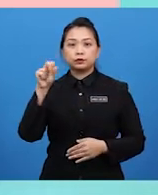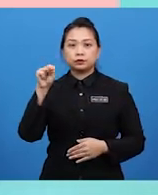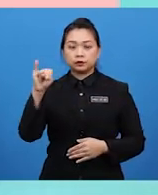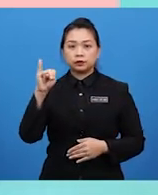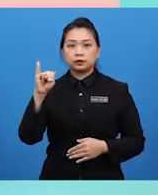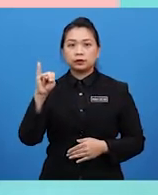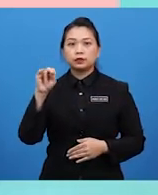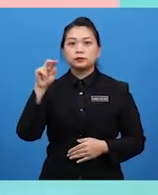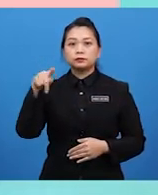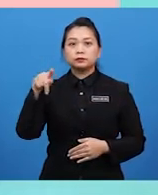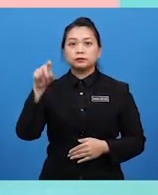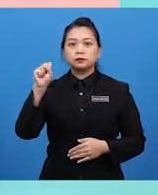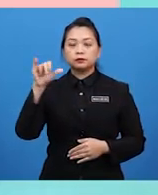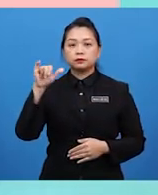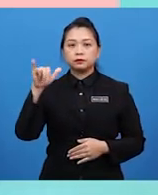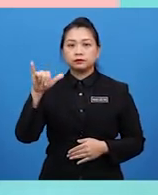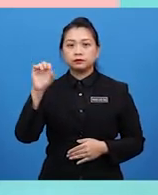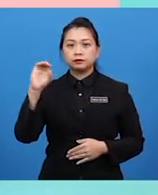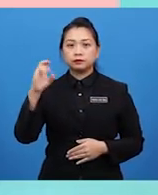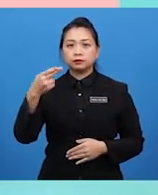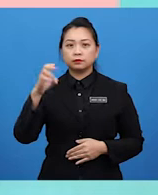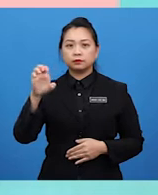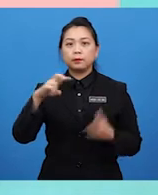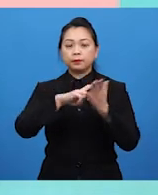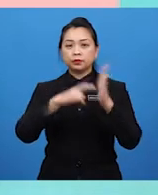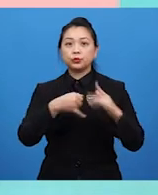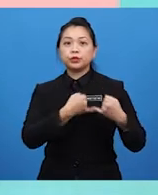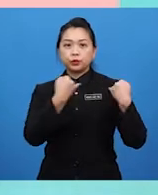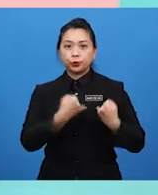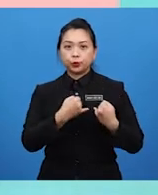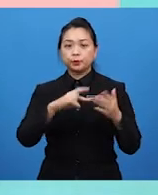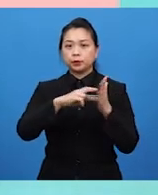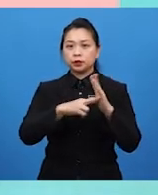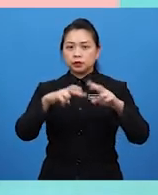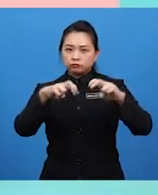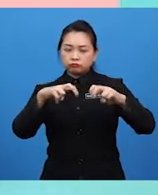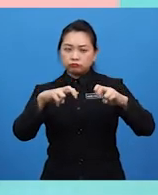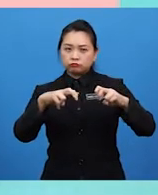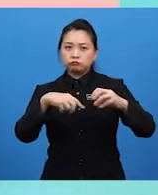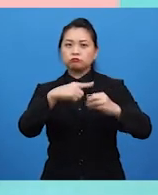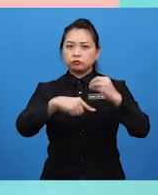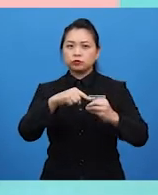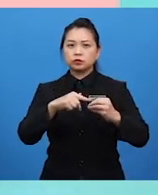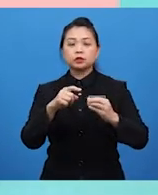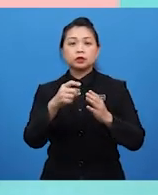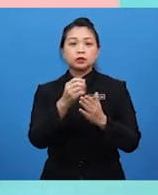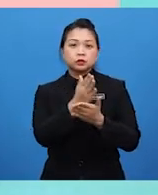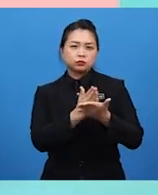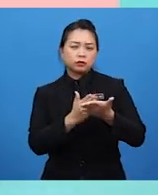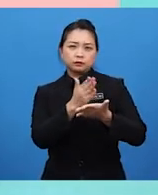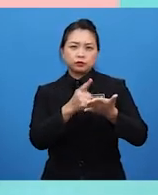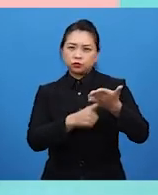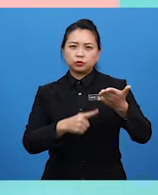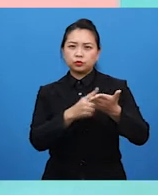bermaksud jiwa dan logos bermaksud kajian menaiki sesuatu. Jadi, secara tidak langsung, psikologi adalah